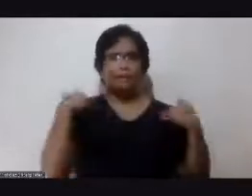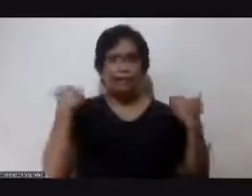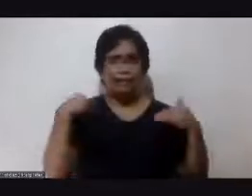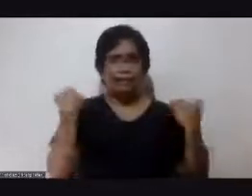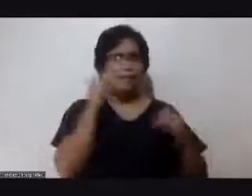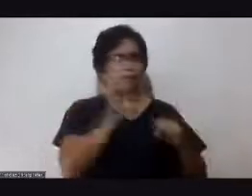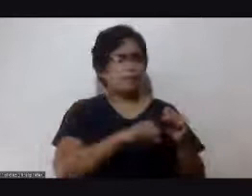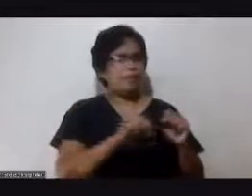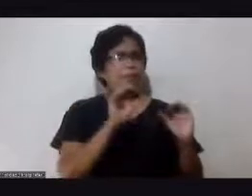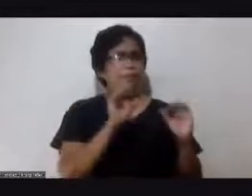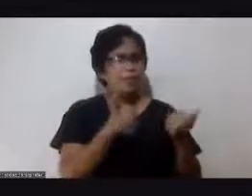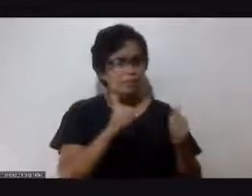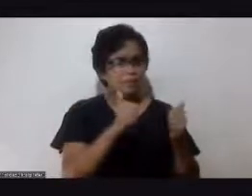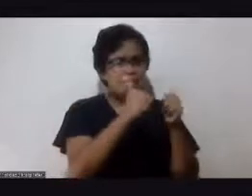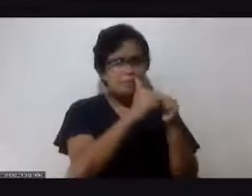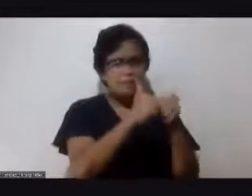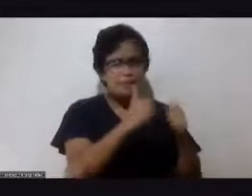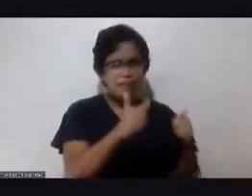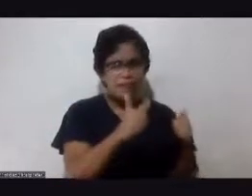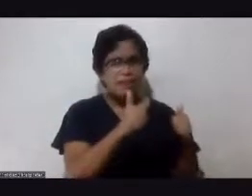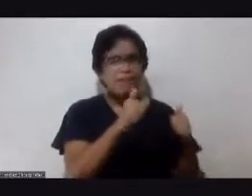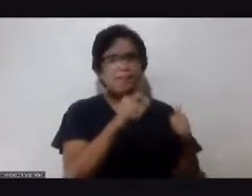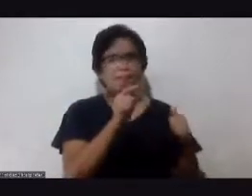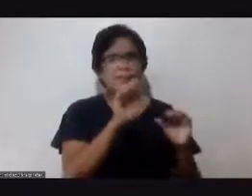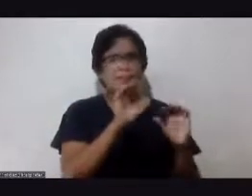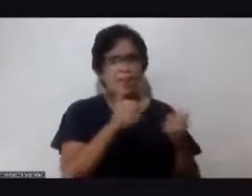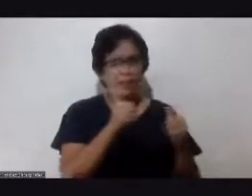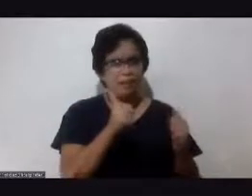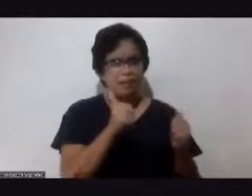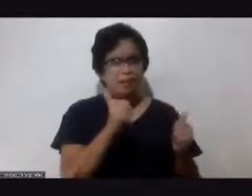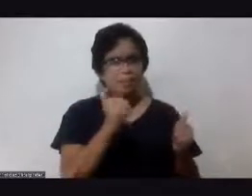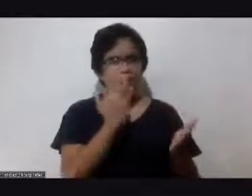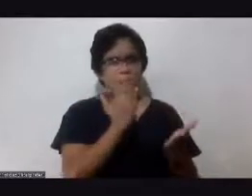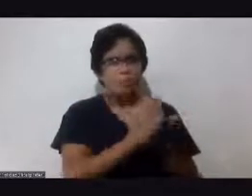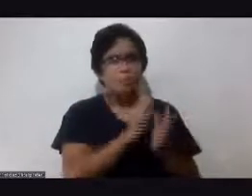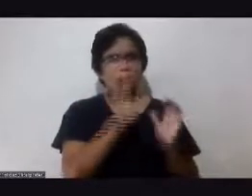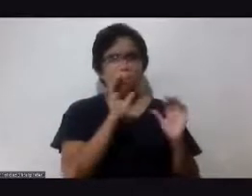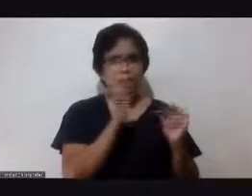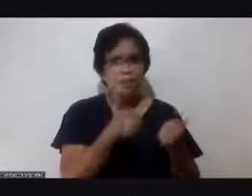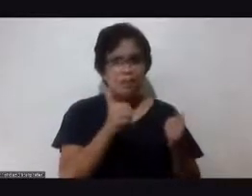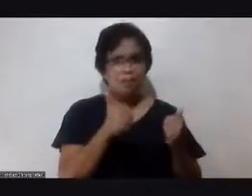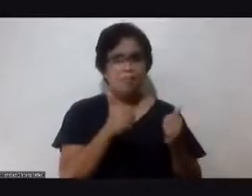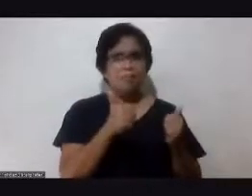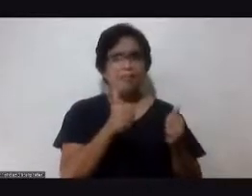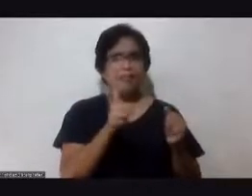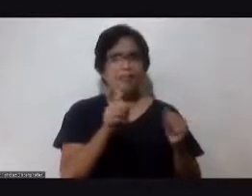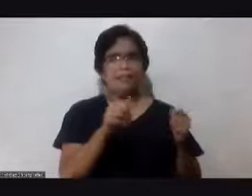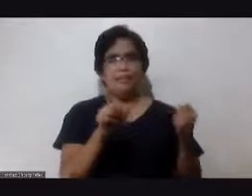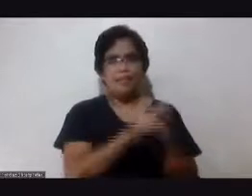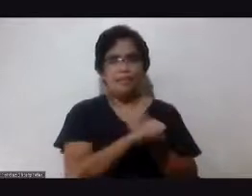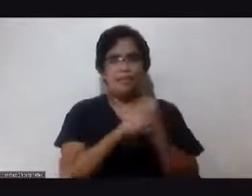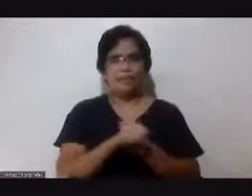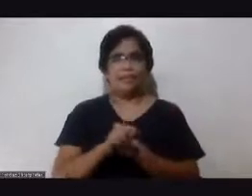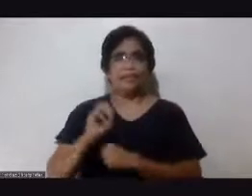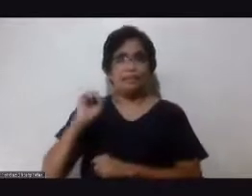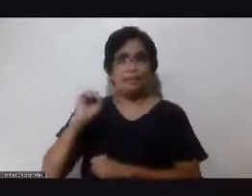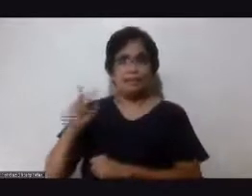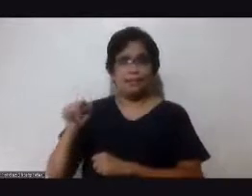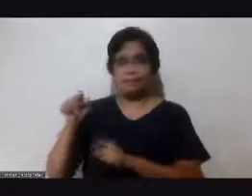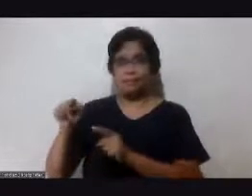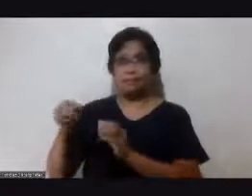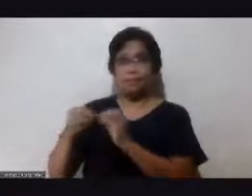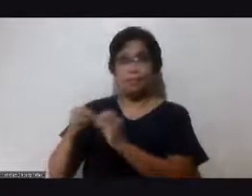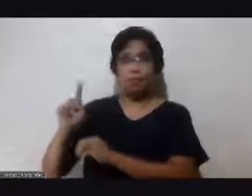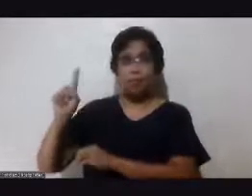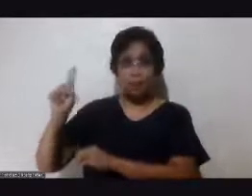paano may iwasan at paano malalabanan ang diabetes Okay number one ay information information kaya